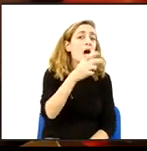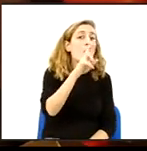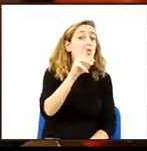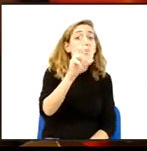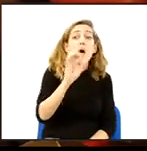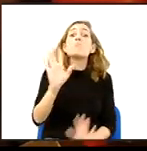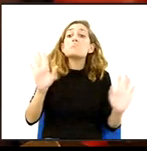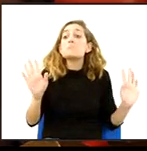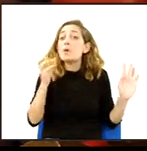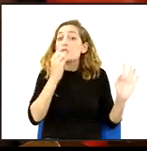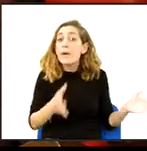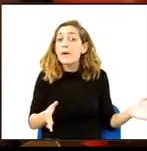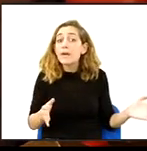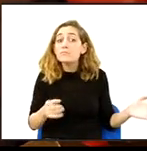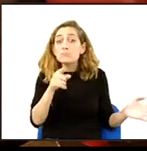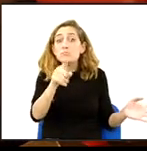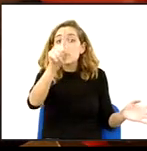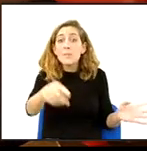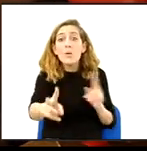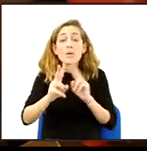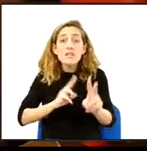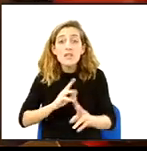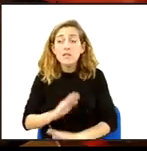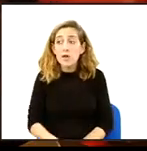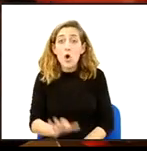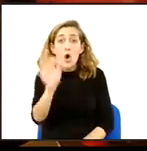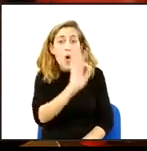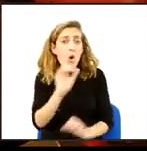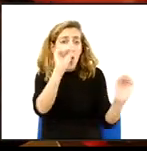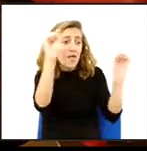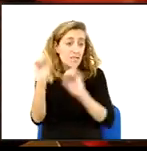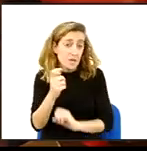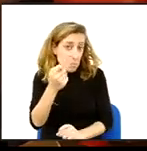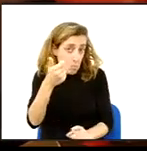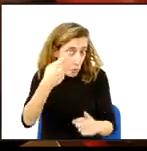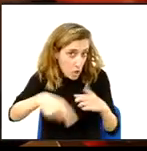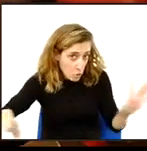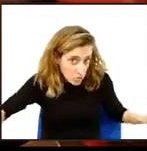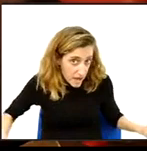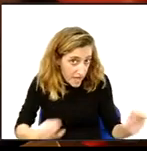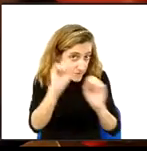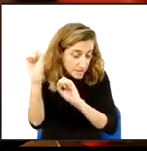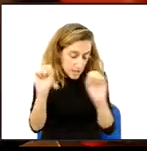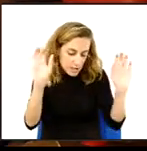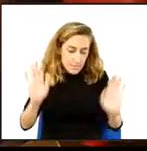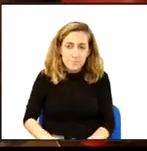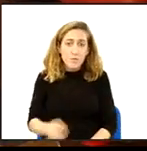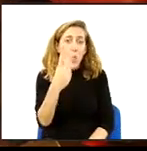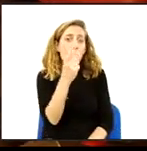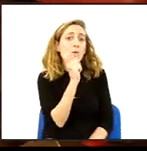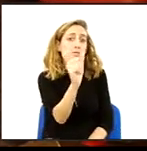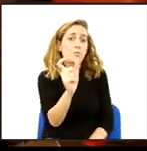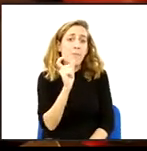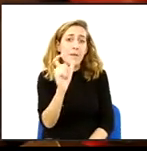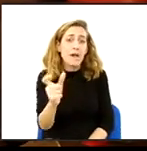m'està molt bé que l'hagi dit. Bé, l'hagi defensat. Poca cosa ha defensat el senyor Roca aquí perquè ja pràcticament ha dit dues paraules i